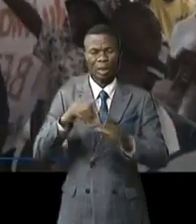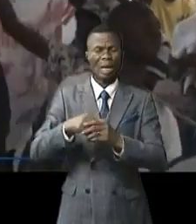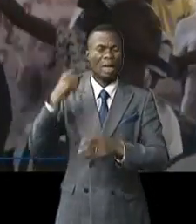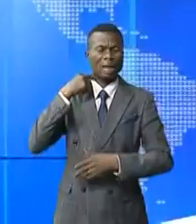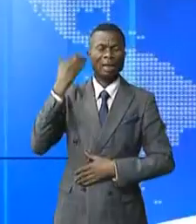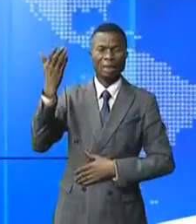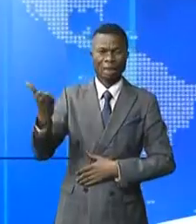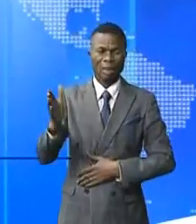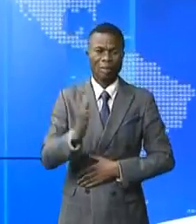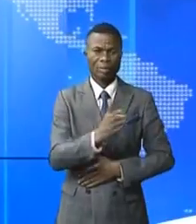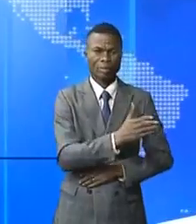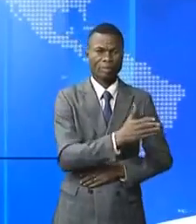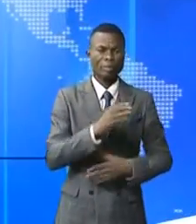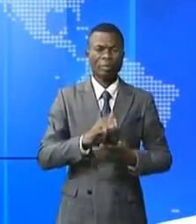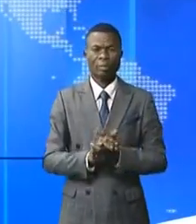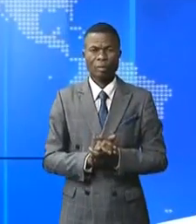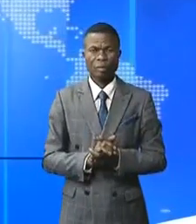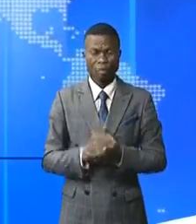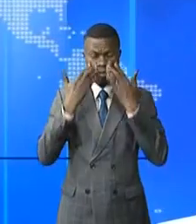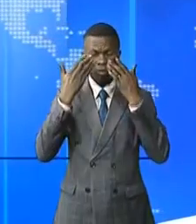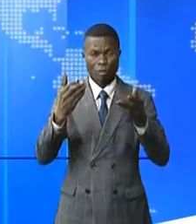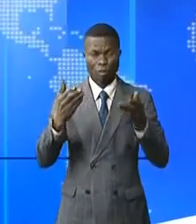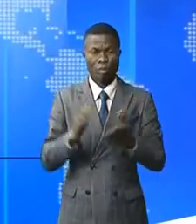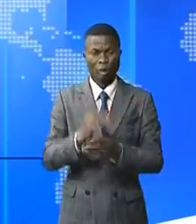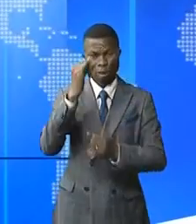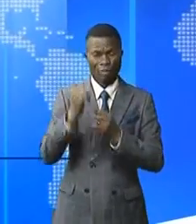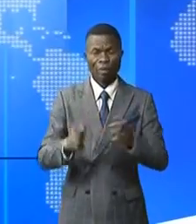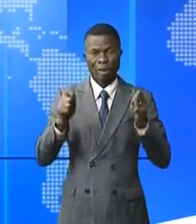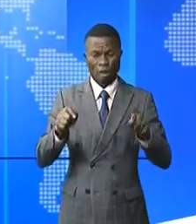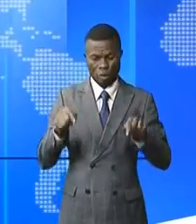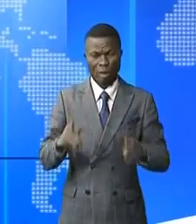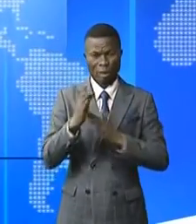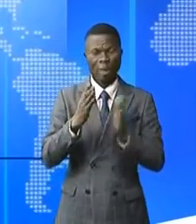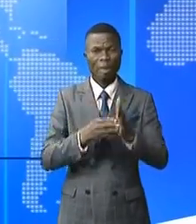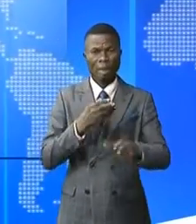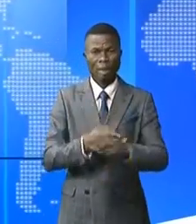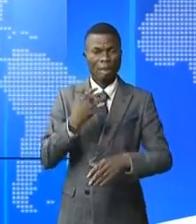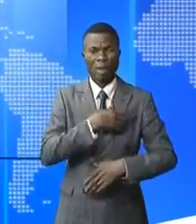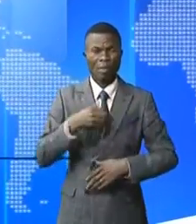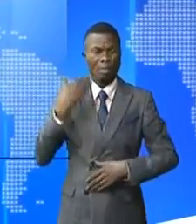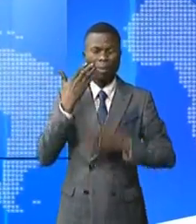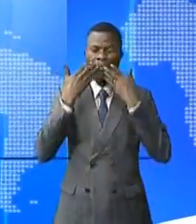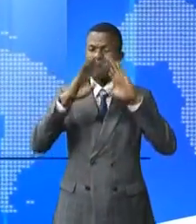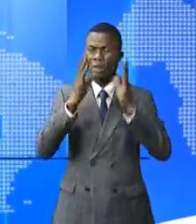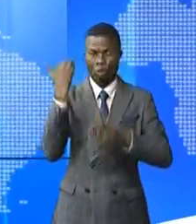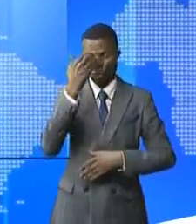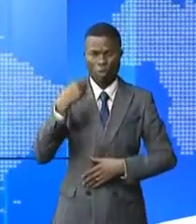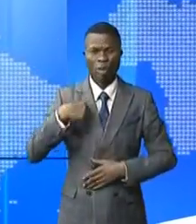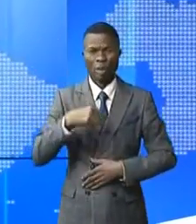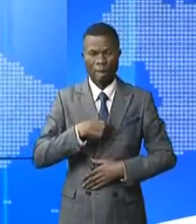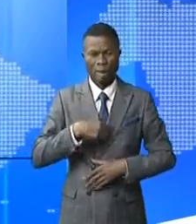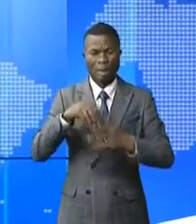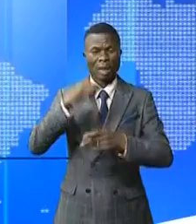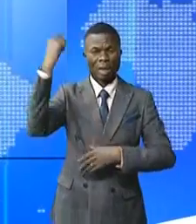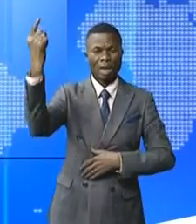contrée du pays. Voilà ce sera donc tout pour ces 19h mesdames et messieurs merci de nous avoir suivis à